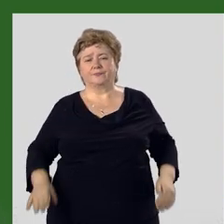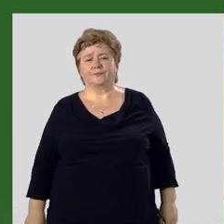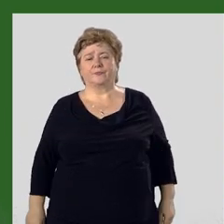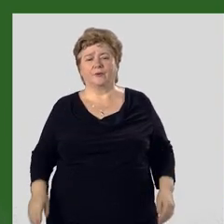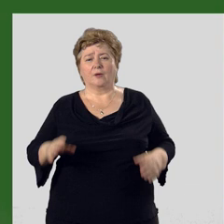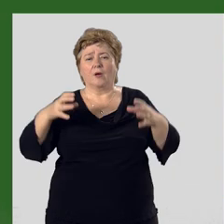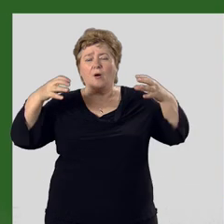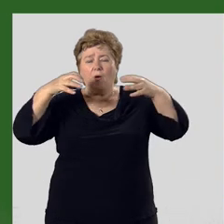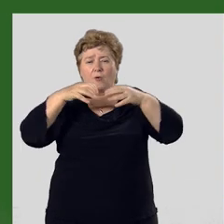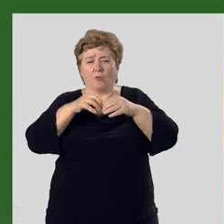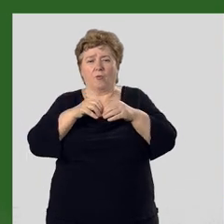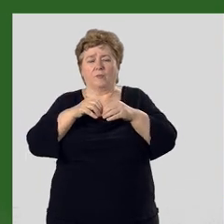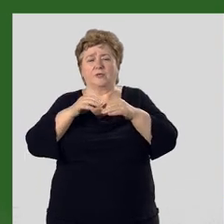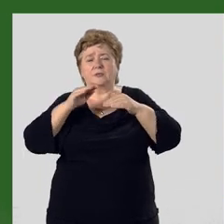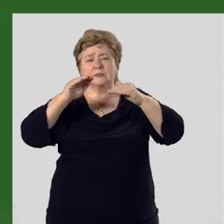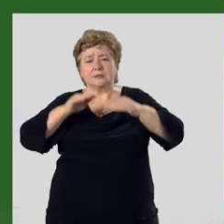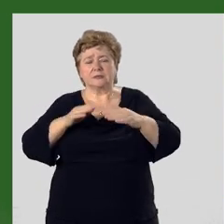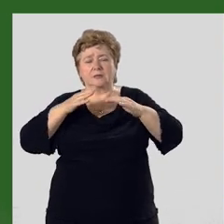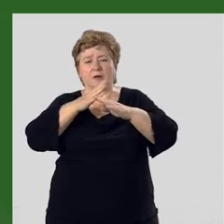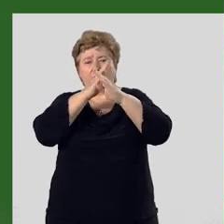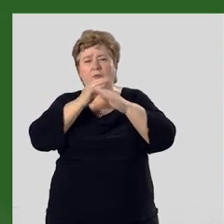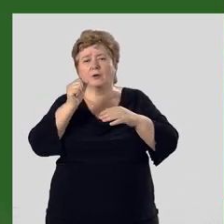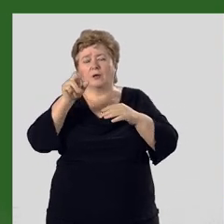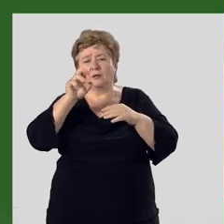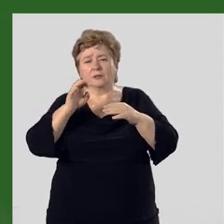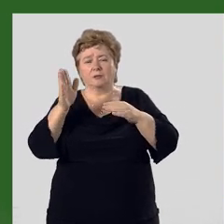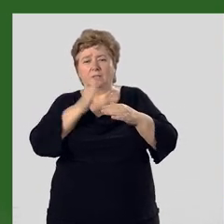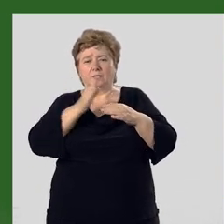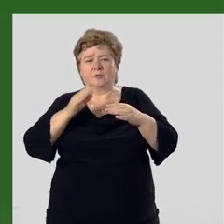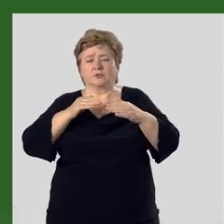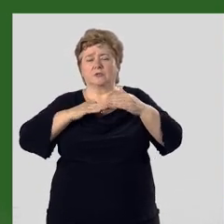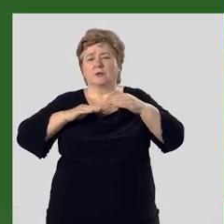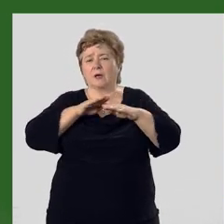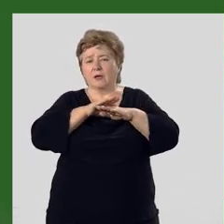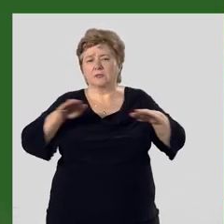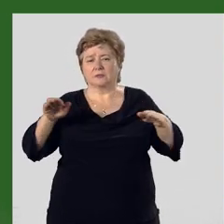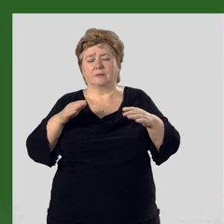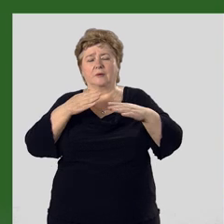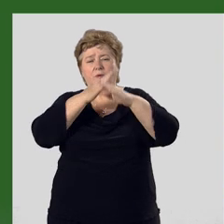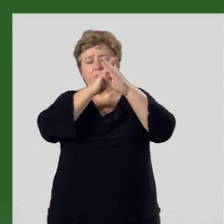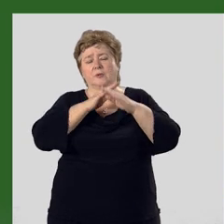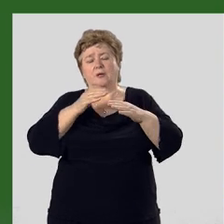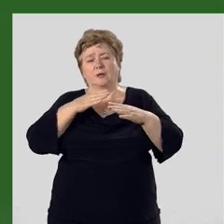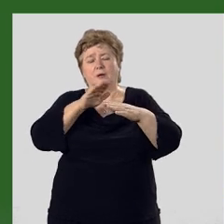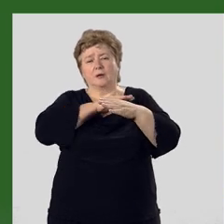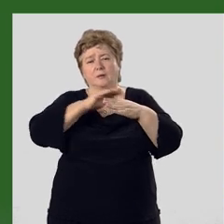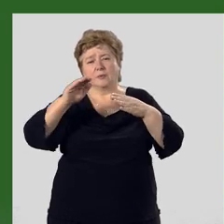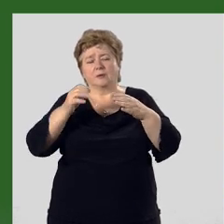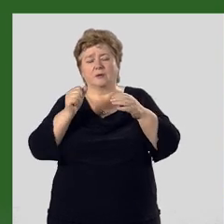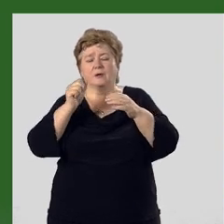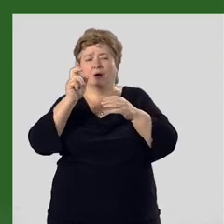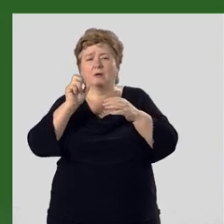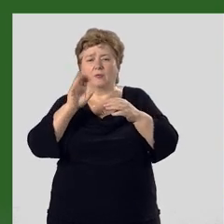Комплекс низкогорий и адыров, расположенный между основными горными хребтами и